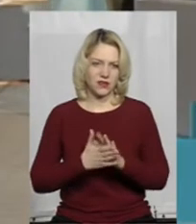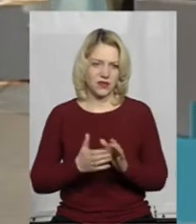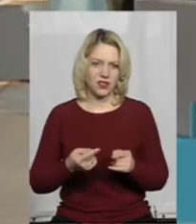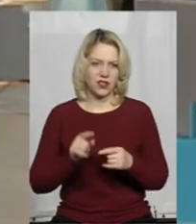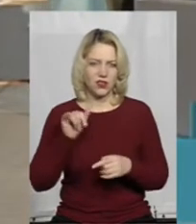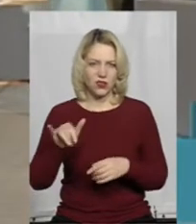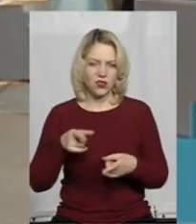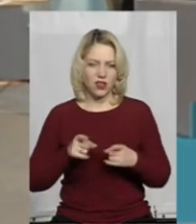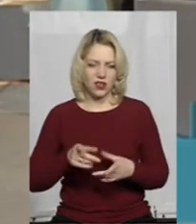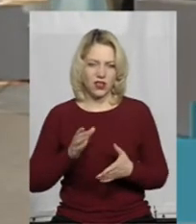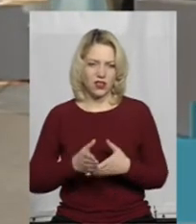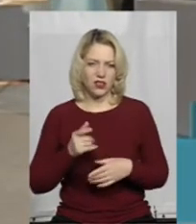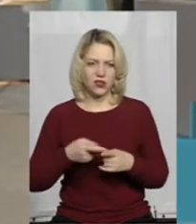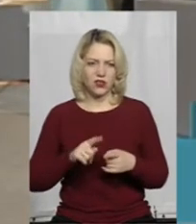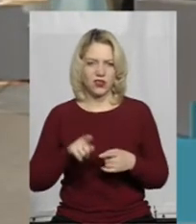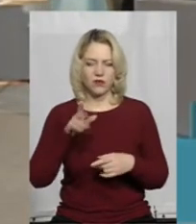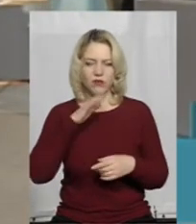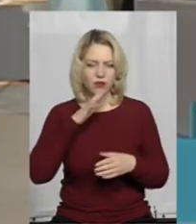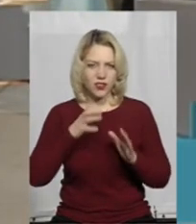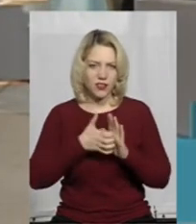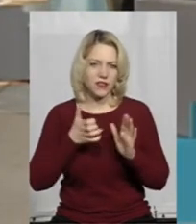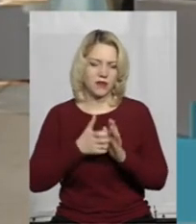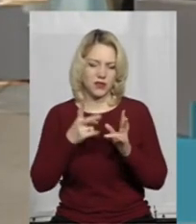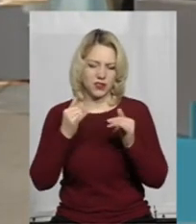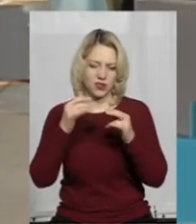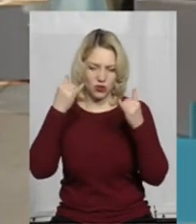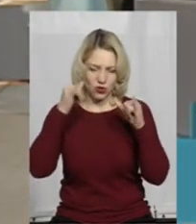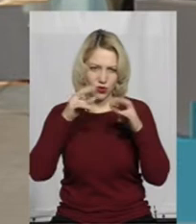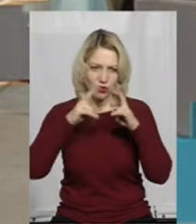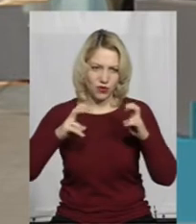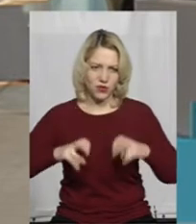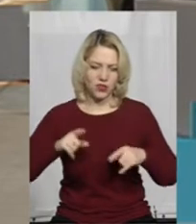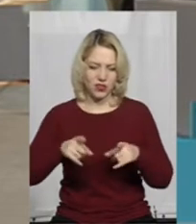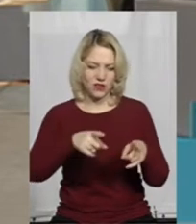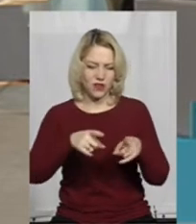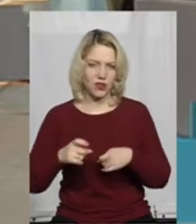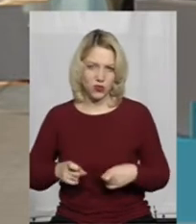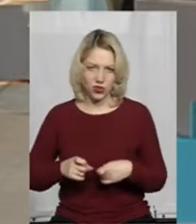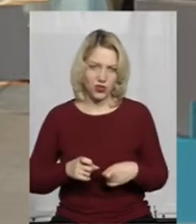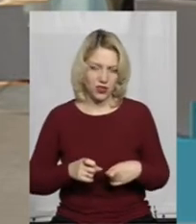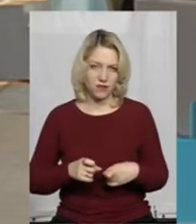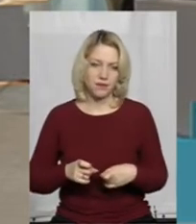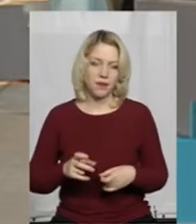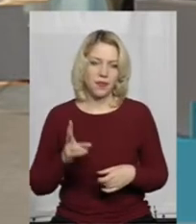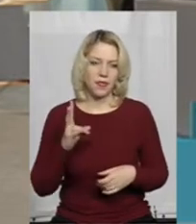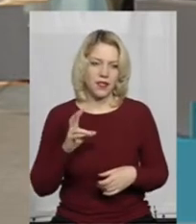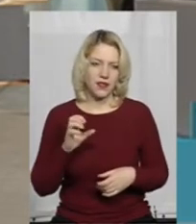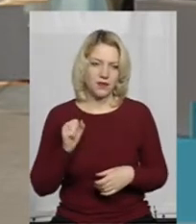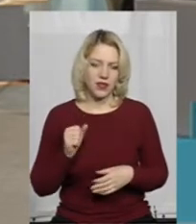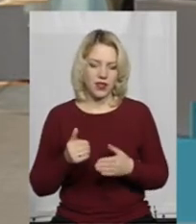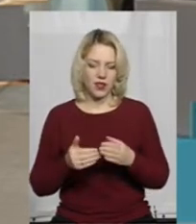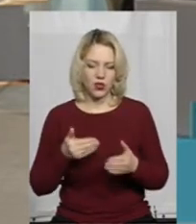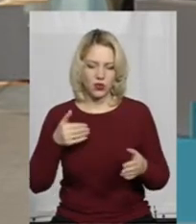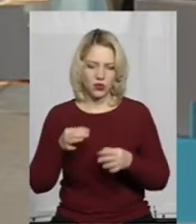реально є, там, в неї зараз неводнення, там її зараз обстежують. Її вилучили на, поки буде